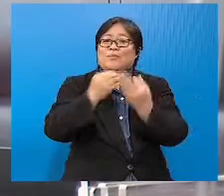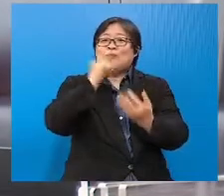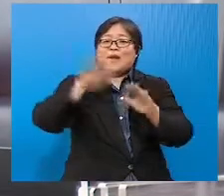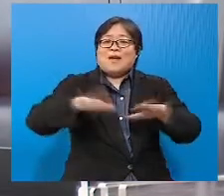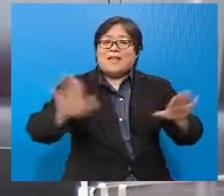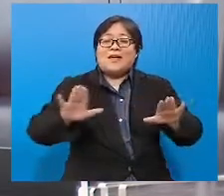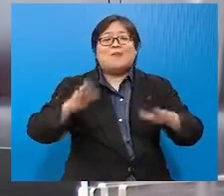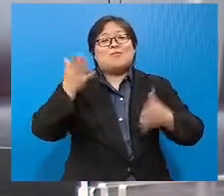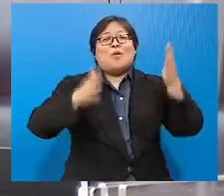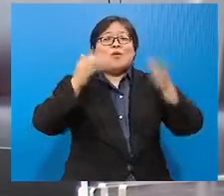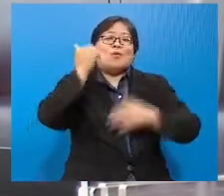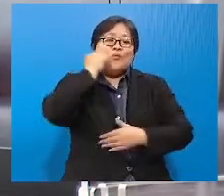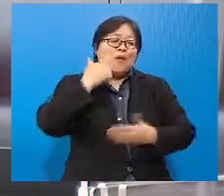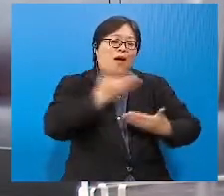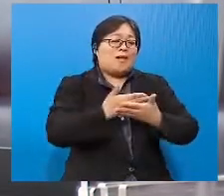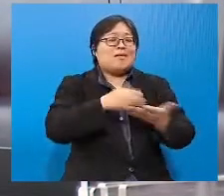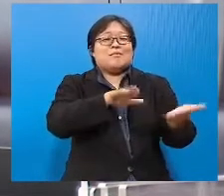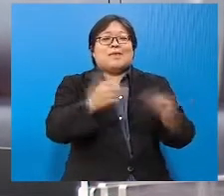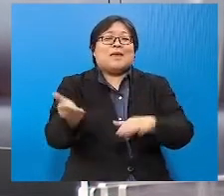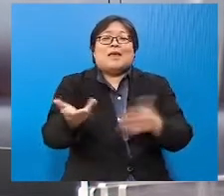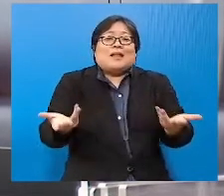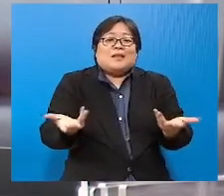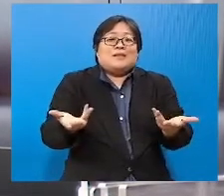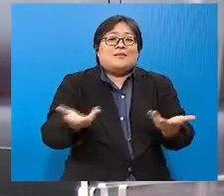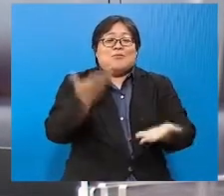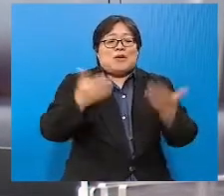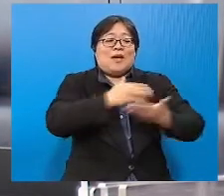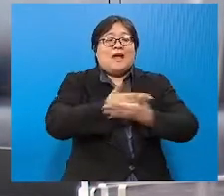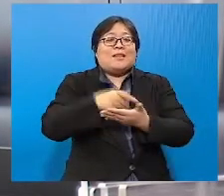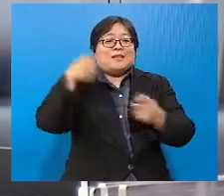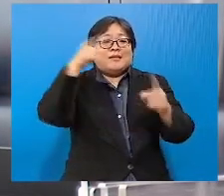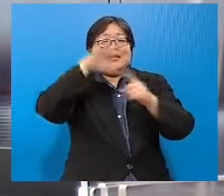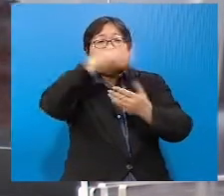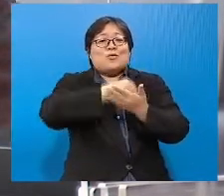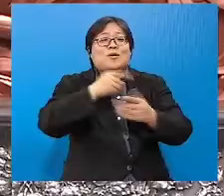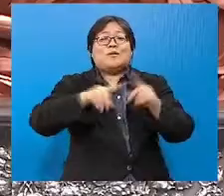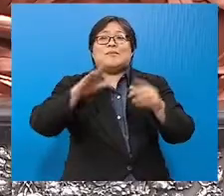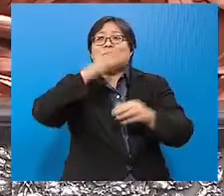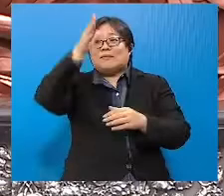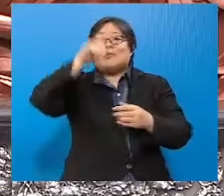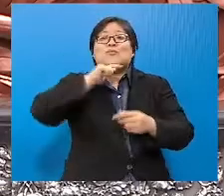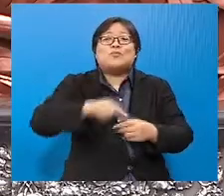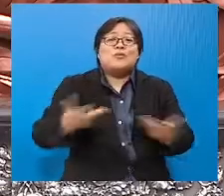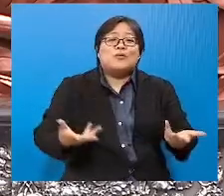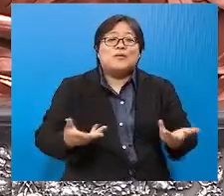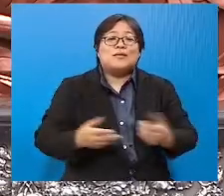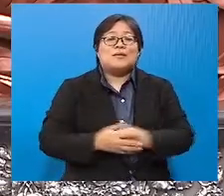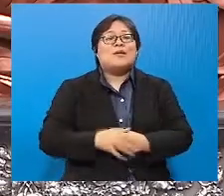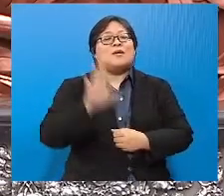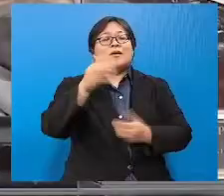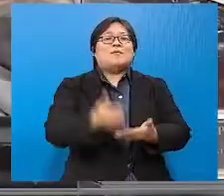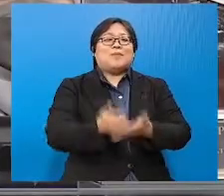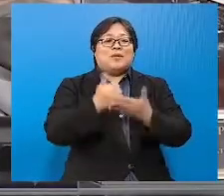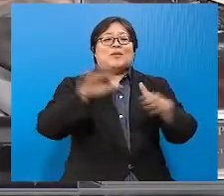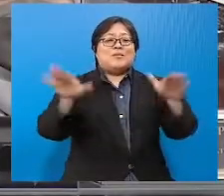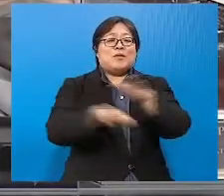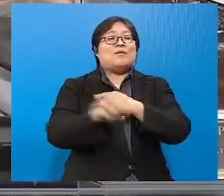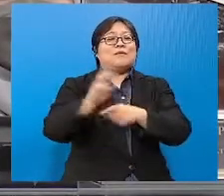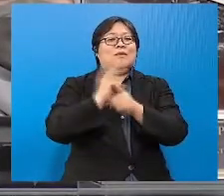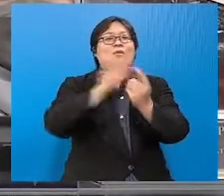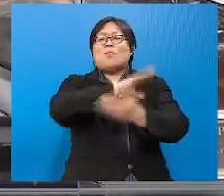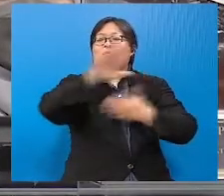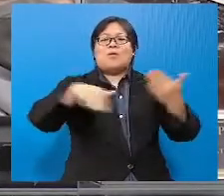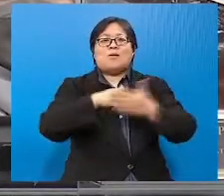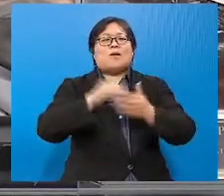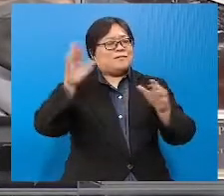kanak-kanak, orang tua yang hilang anak yang memberikan sumber pendapatan dan sebagainya. Bantuan-bantuan di bawah jabatan kebajikan tu